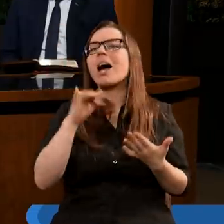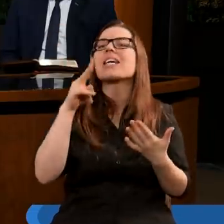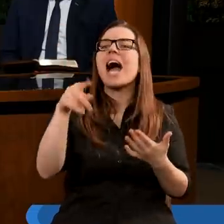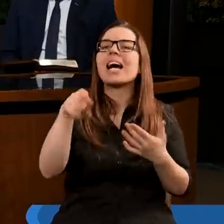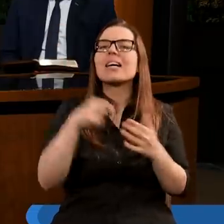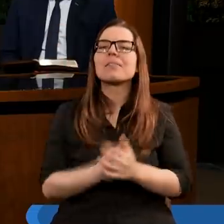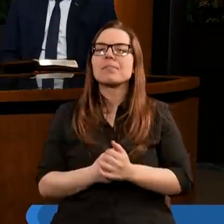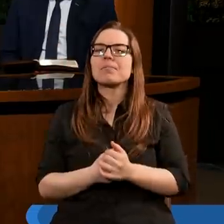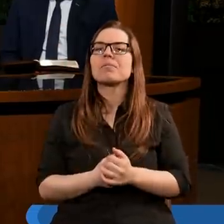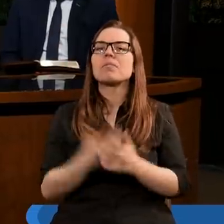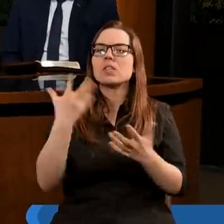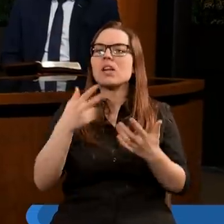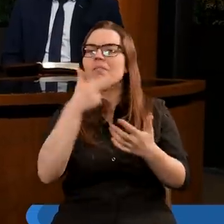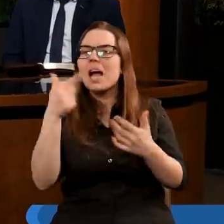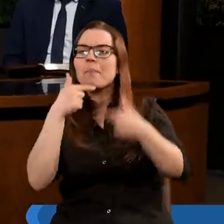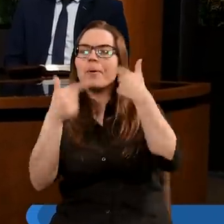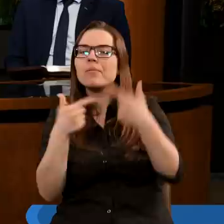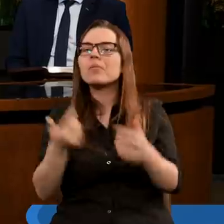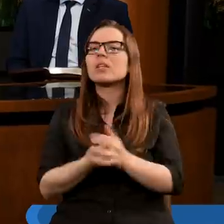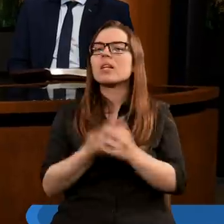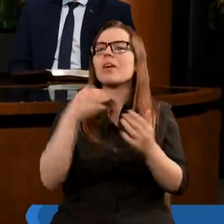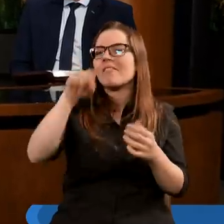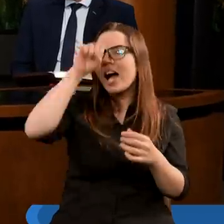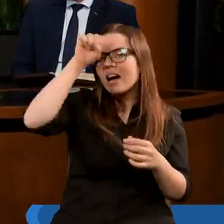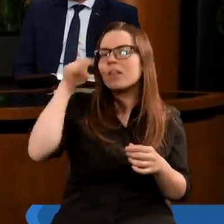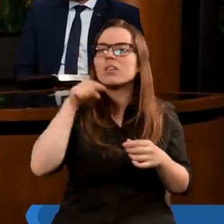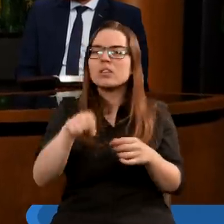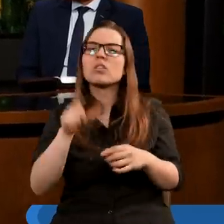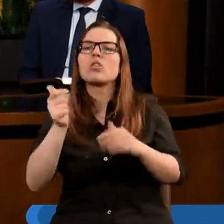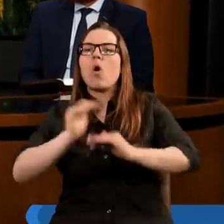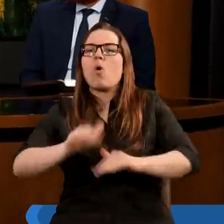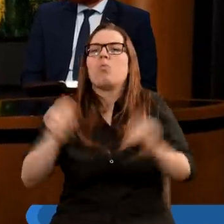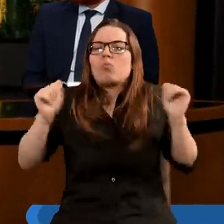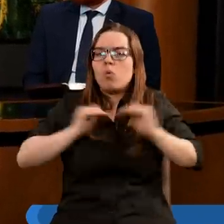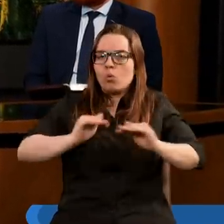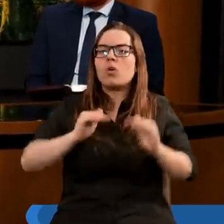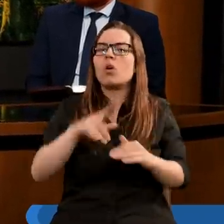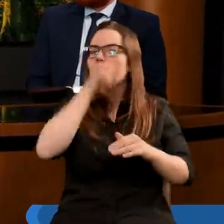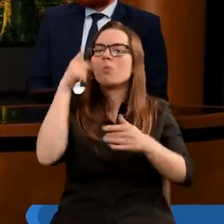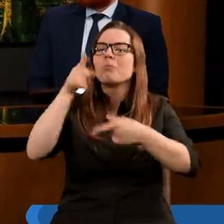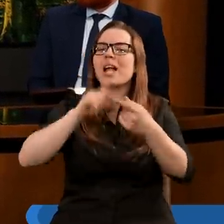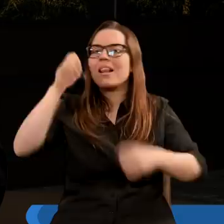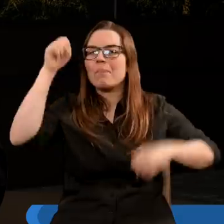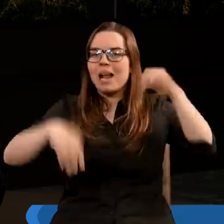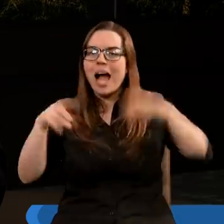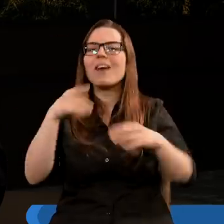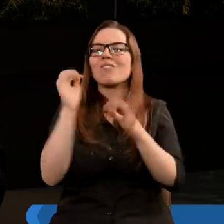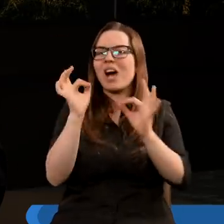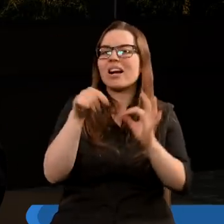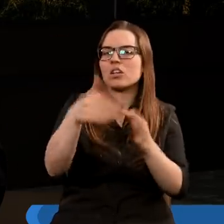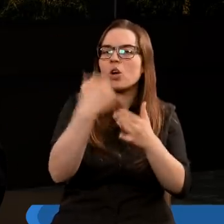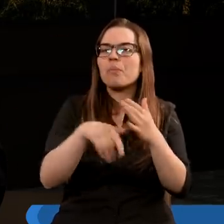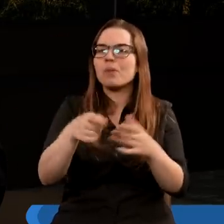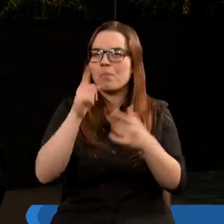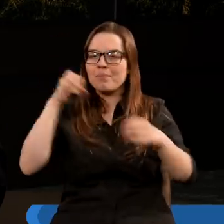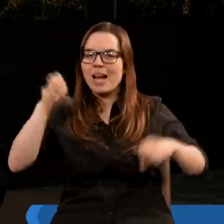jedna analogia w całym tym temacie, dlatego, że w Egipcie tym, co uchroniło ludzi przed plagami, zwłaszcza ostatnią przed